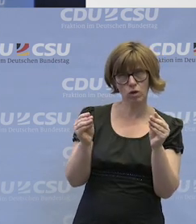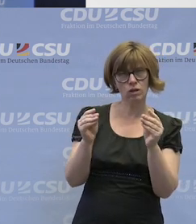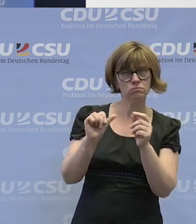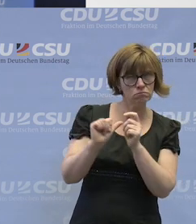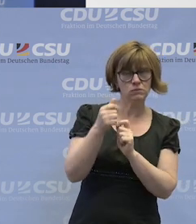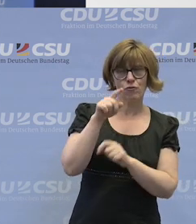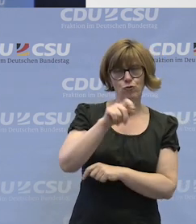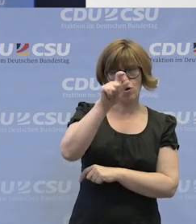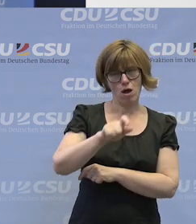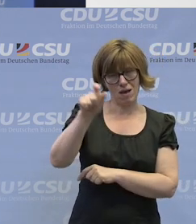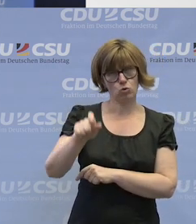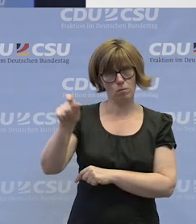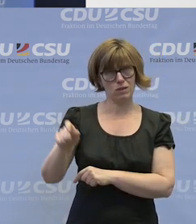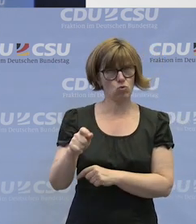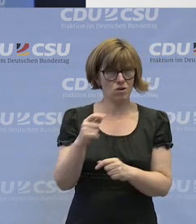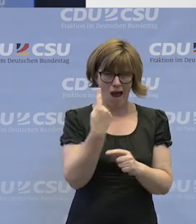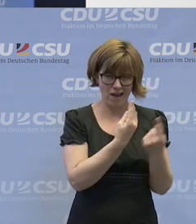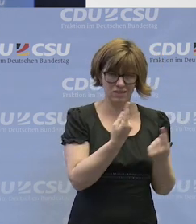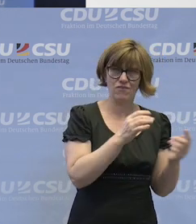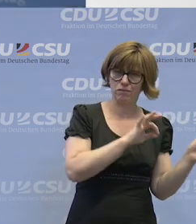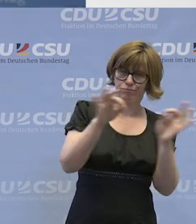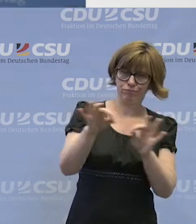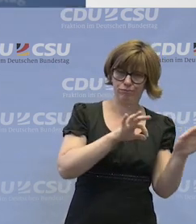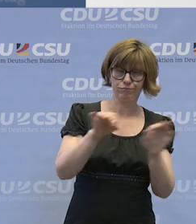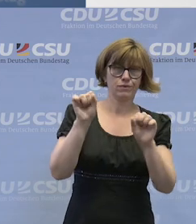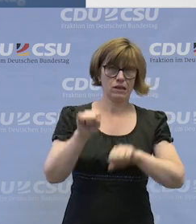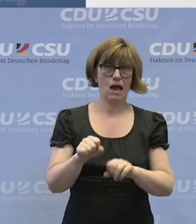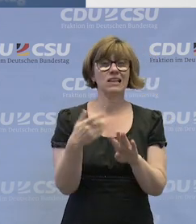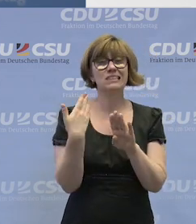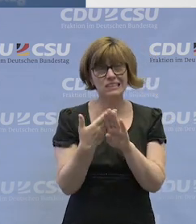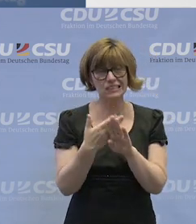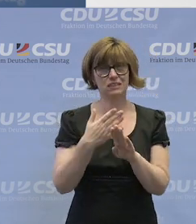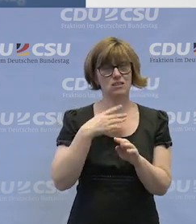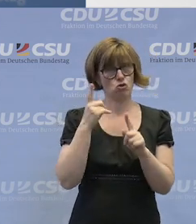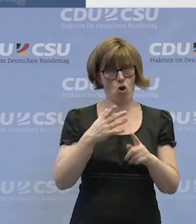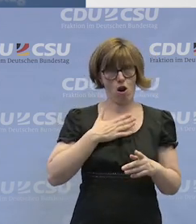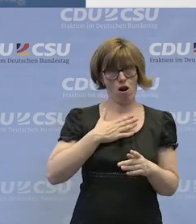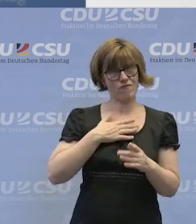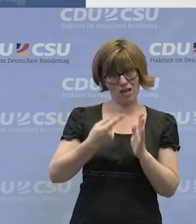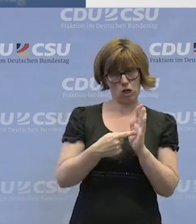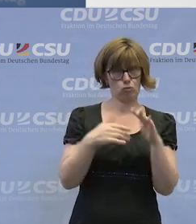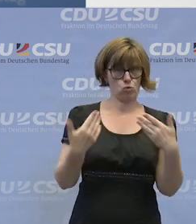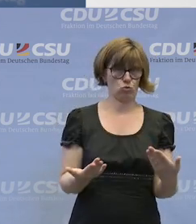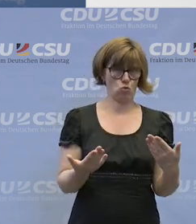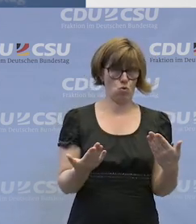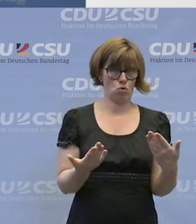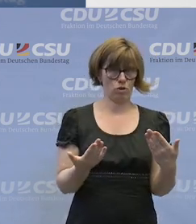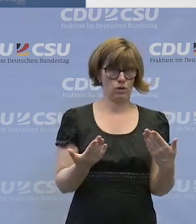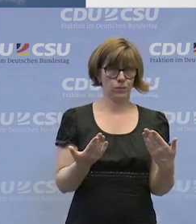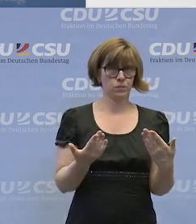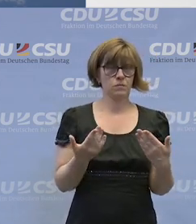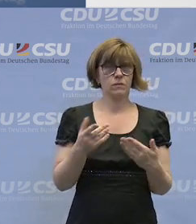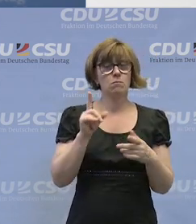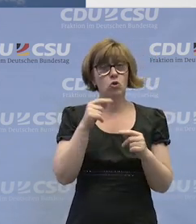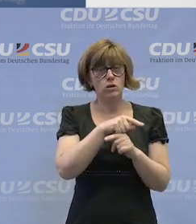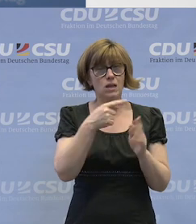Möglichkeit jeden Einzelnen zu finden. Das ist und sollte unser Anspruch sein, der sich